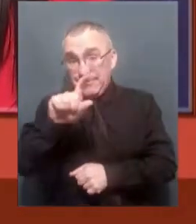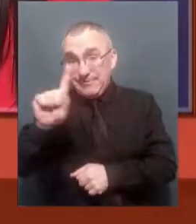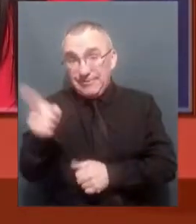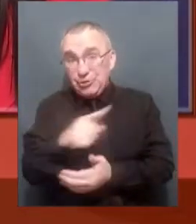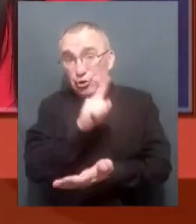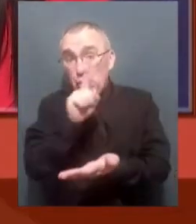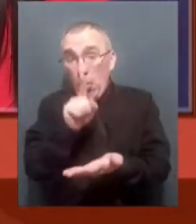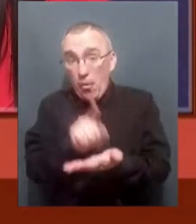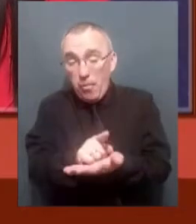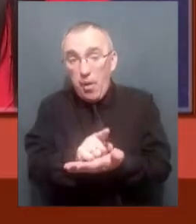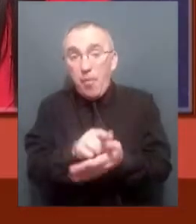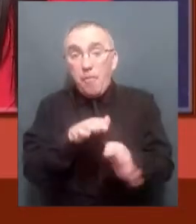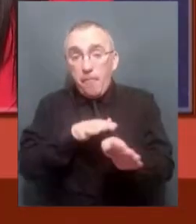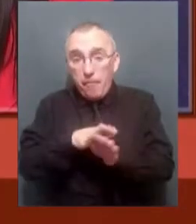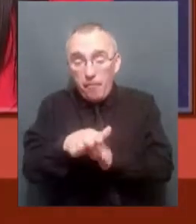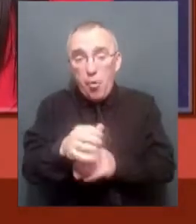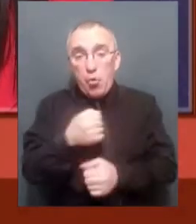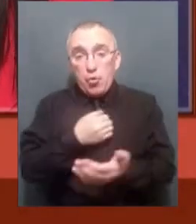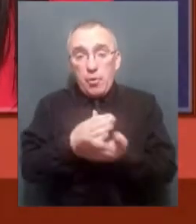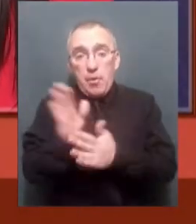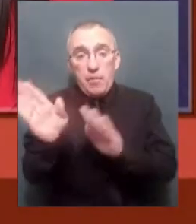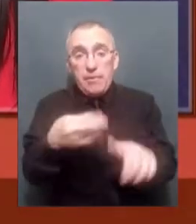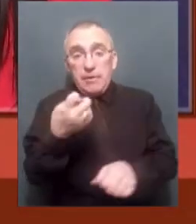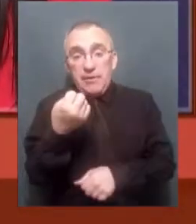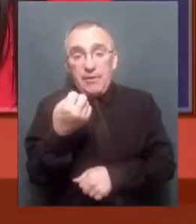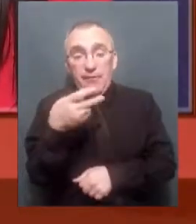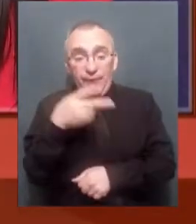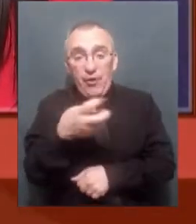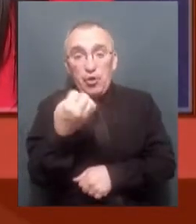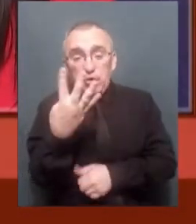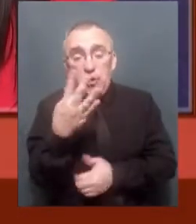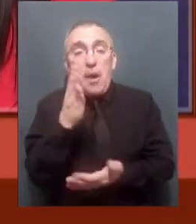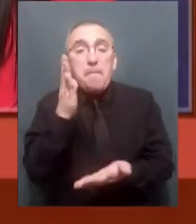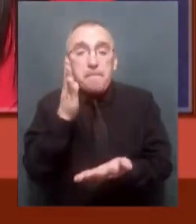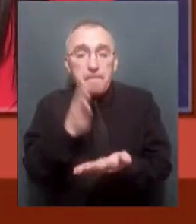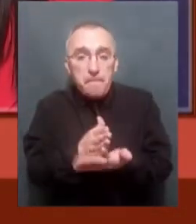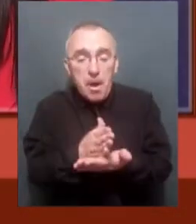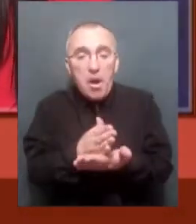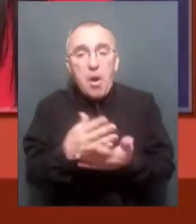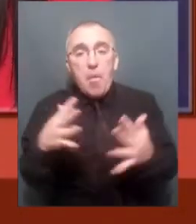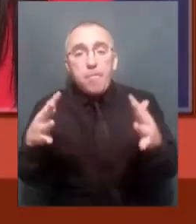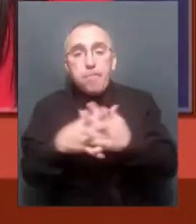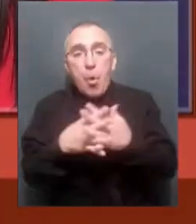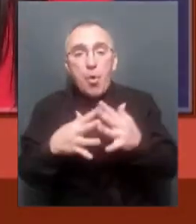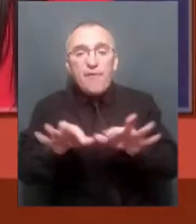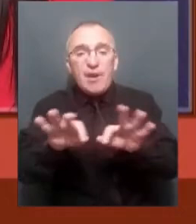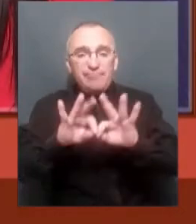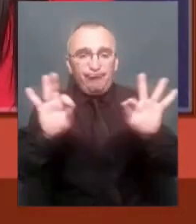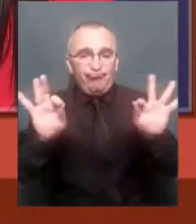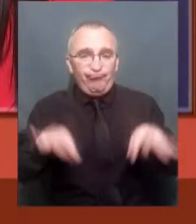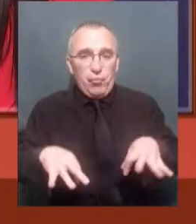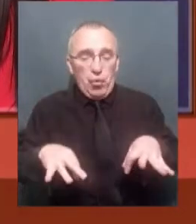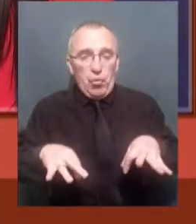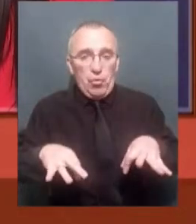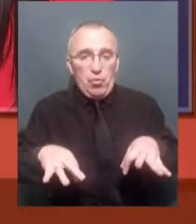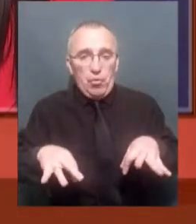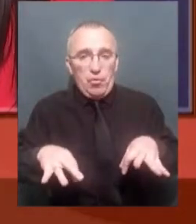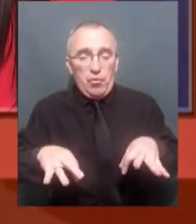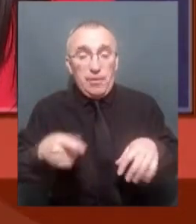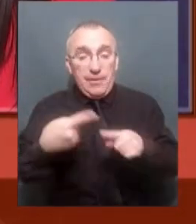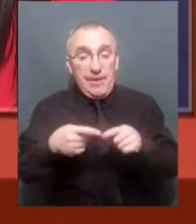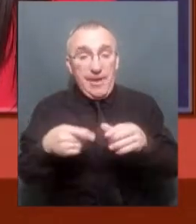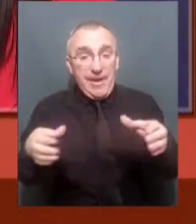проходили службу після 2014 року і мають певний бойовий досвід. Тобто така категорія